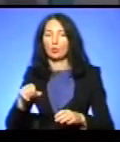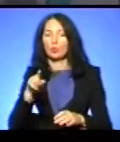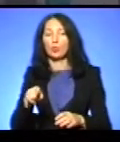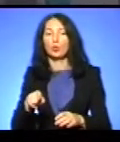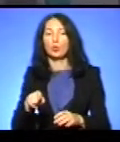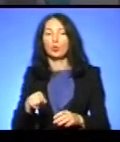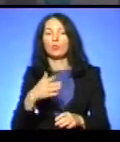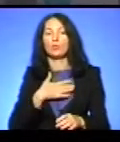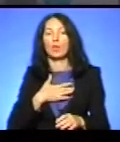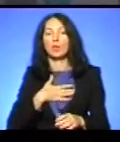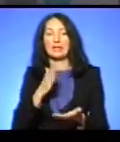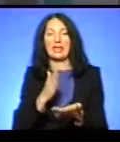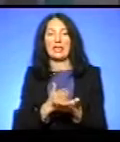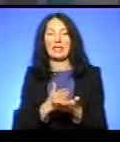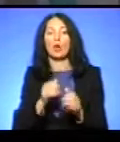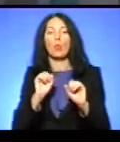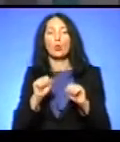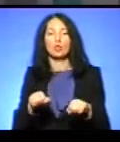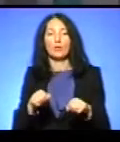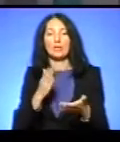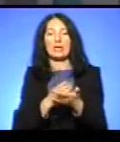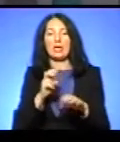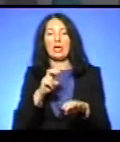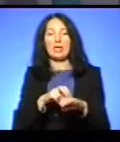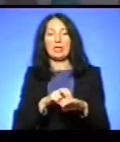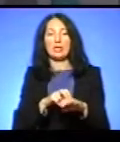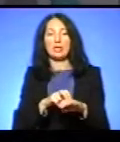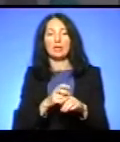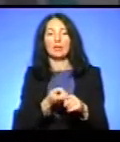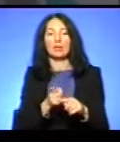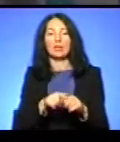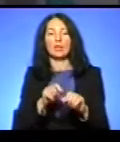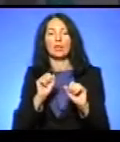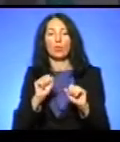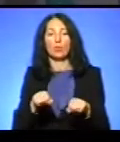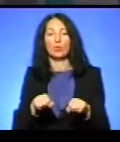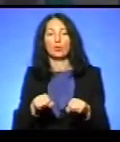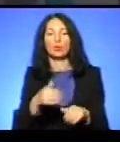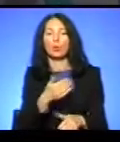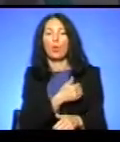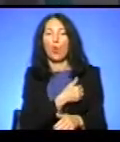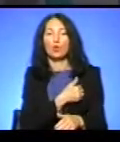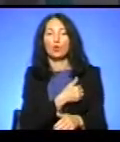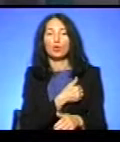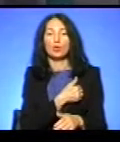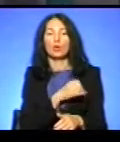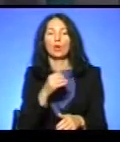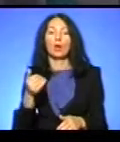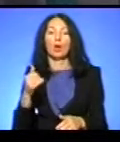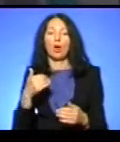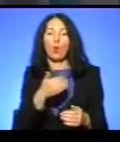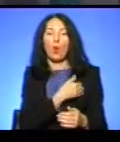в нас є, в принципі, можливість, є лікарі, які можуть… Хочуть. Хочуть. І можуть.